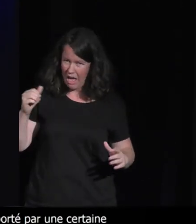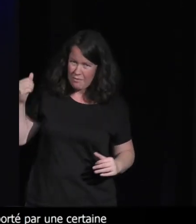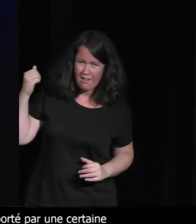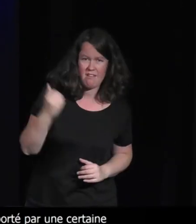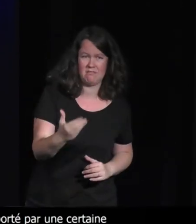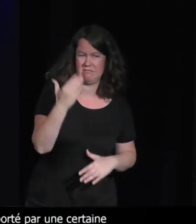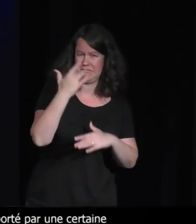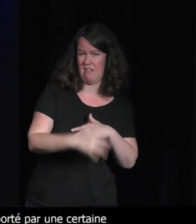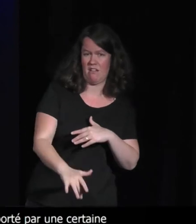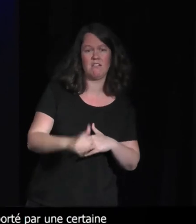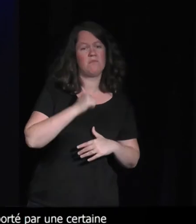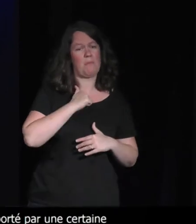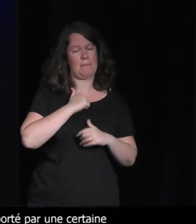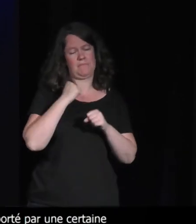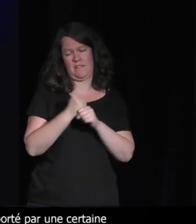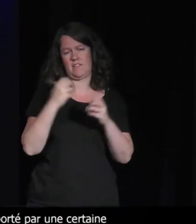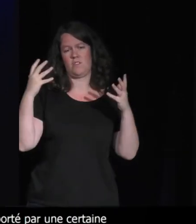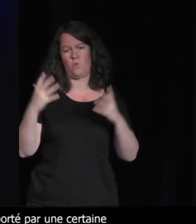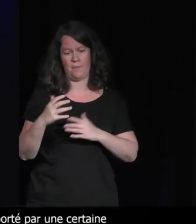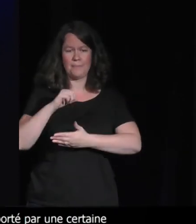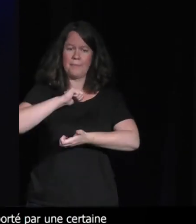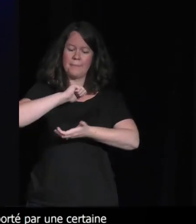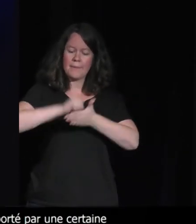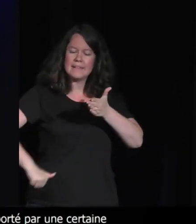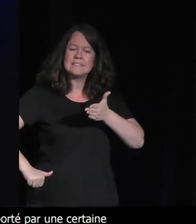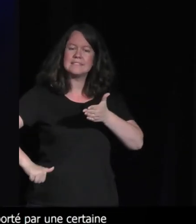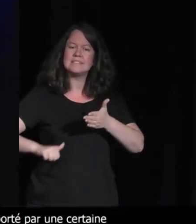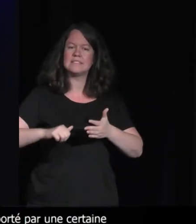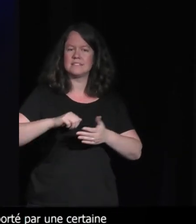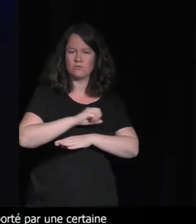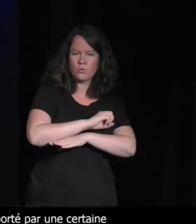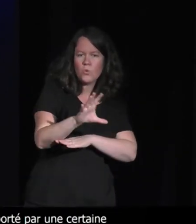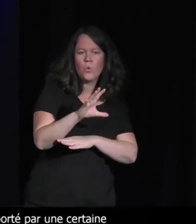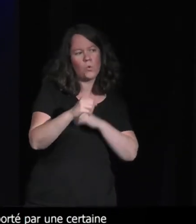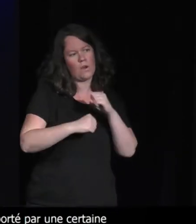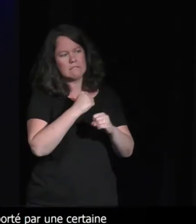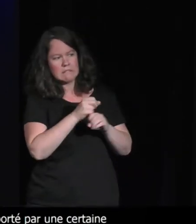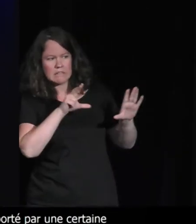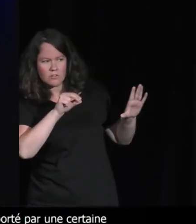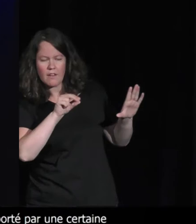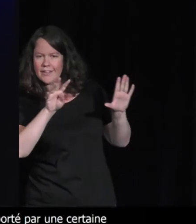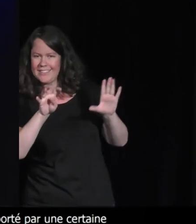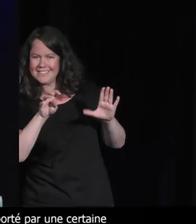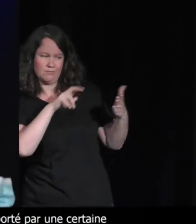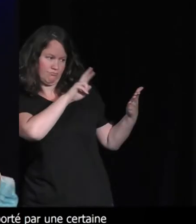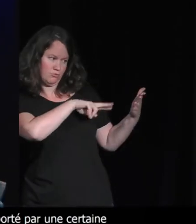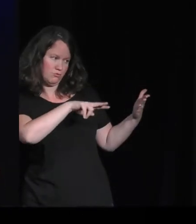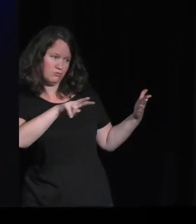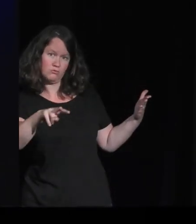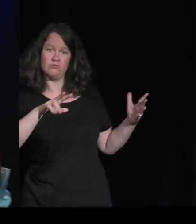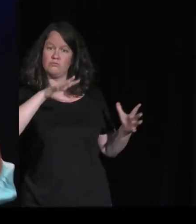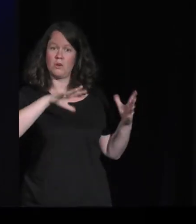avenirs du jeu vidéo dans la presse au tournant des années 80-90, et l'avenir du jeu vidéo, il est pensé